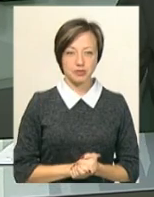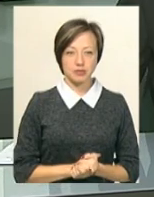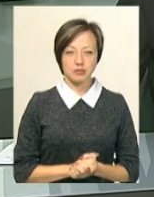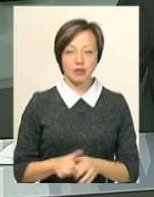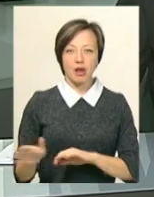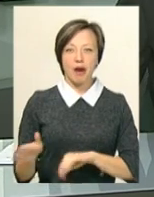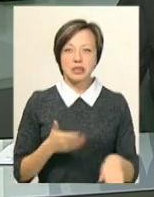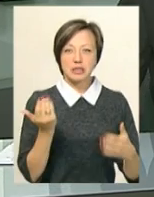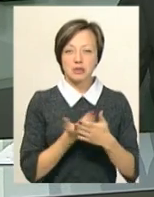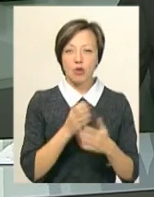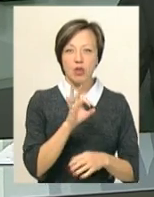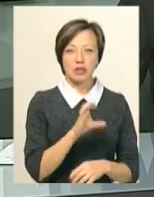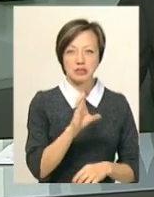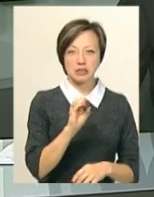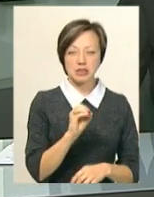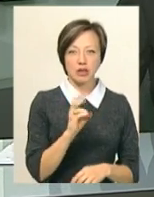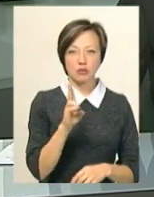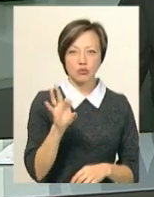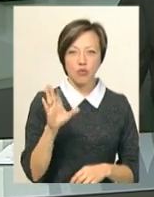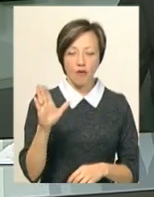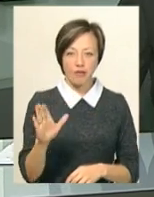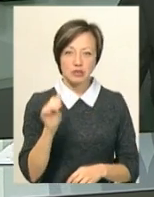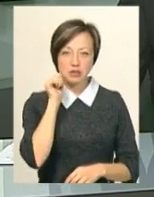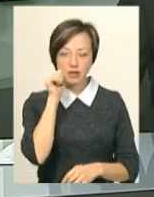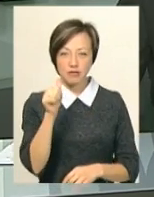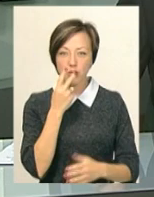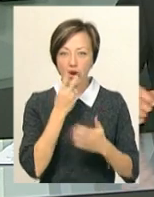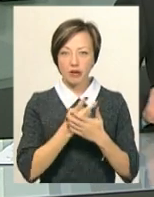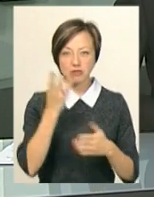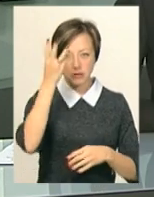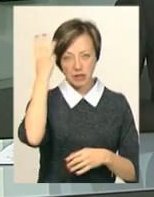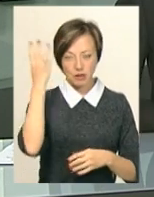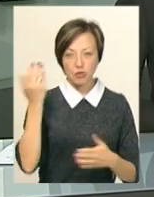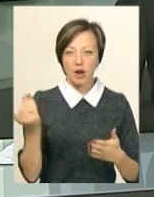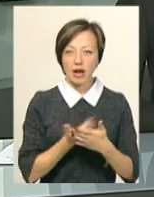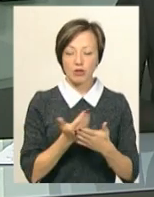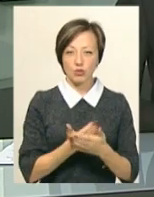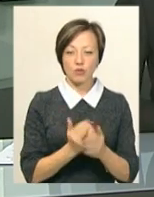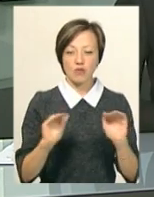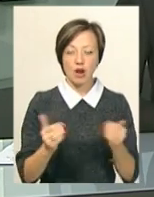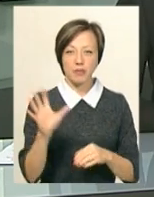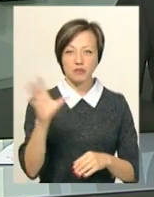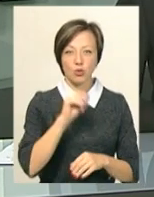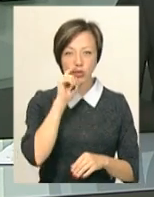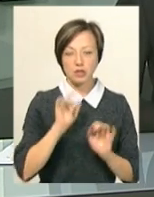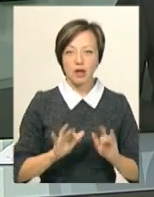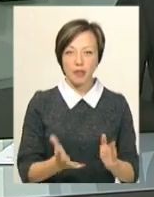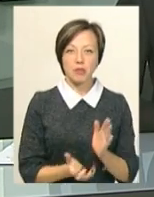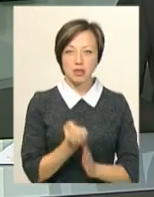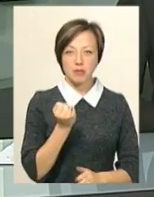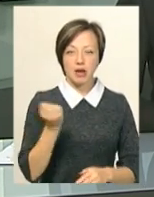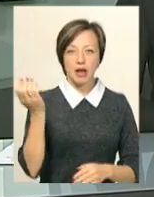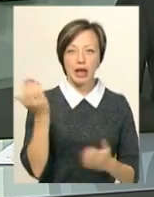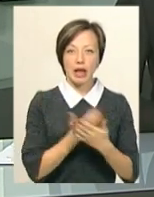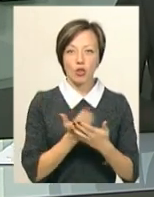Стрічку Олега Сенцова «Гамер» завтра покажуть у Хмельницькому. Кінопоказ фільму відбудеться у рамках всеукраїнської акції на підтримку